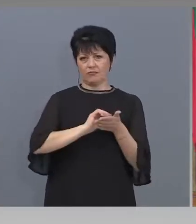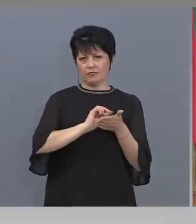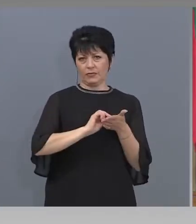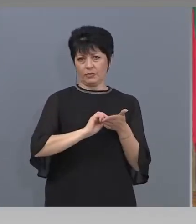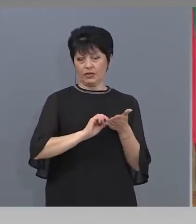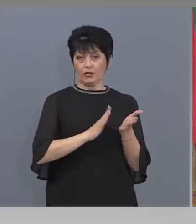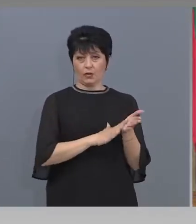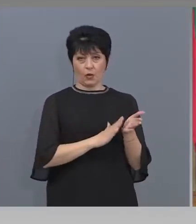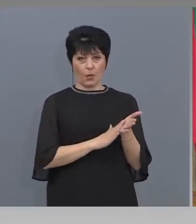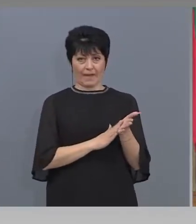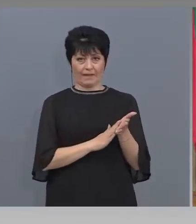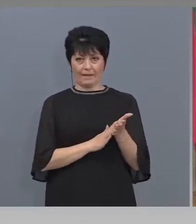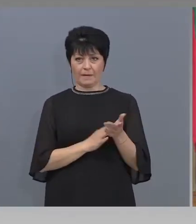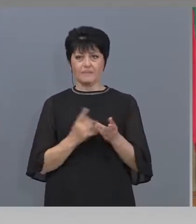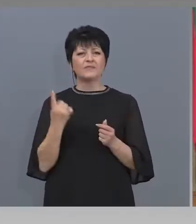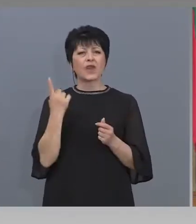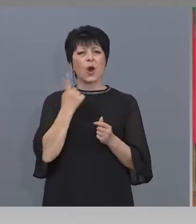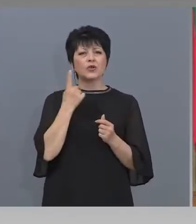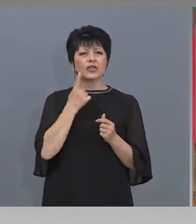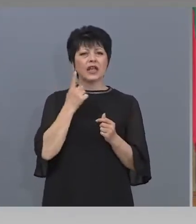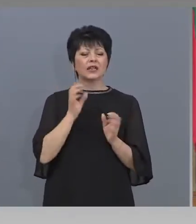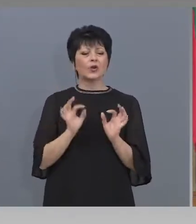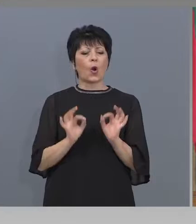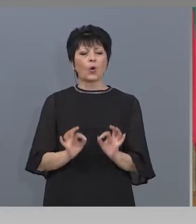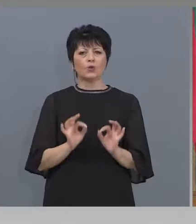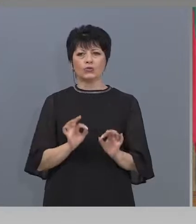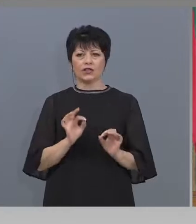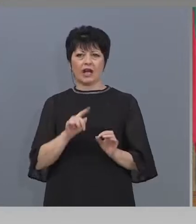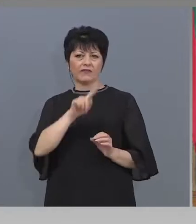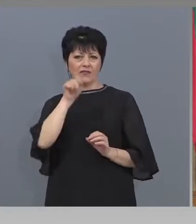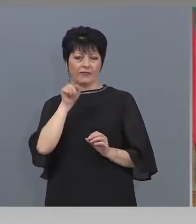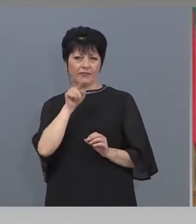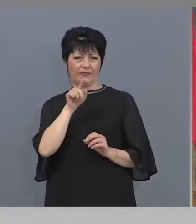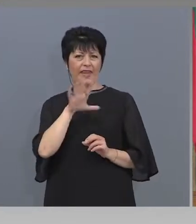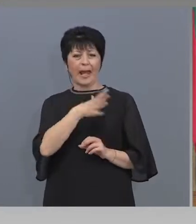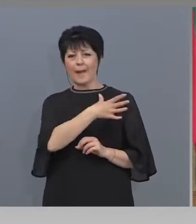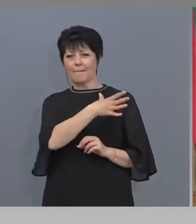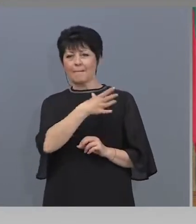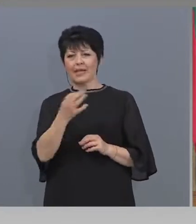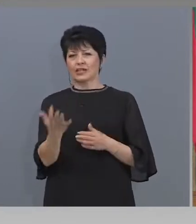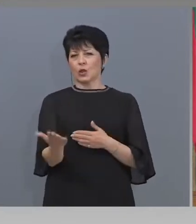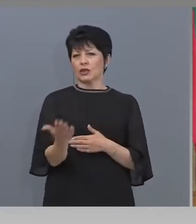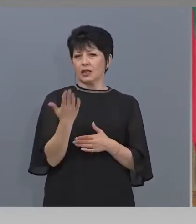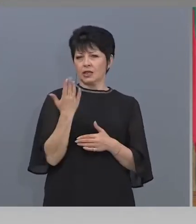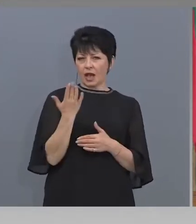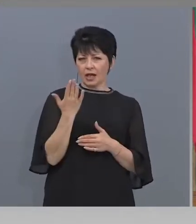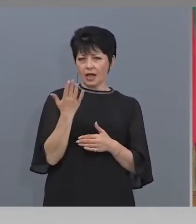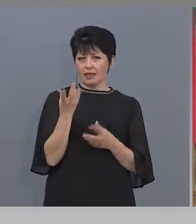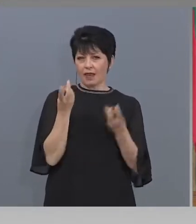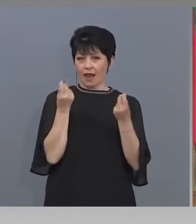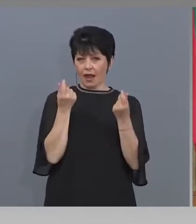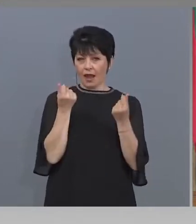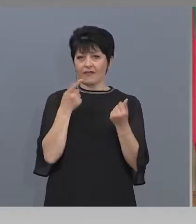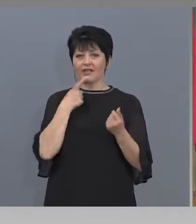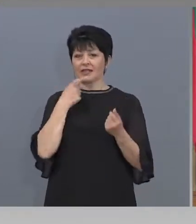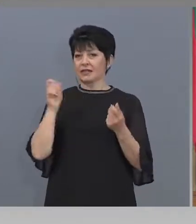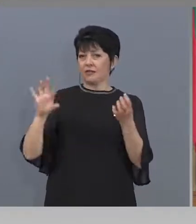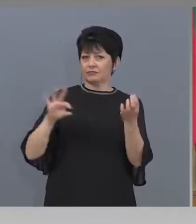Министр, още един уточняваш въпрос. Ако не съм разбрал, се извинявам. 500 000 лева за музикални произведения, нали така?